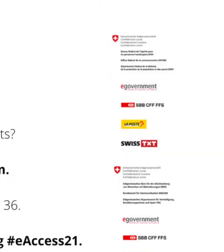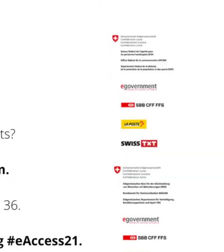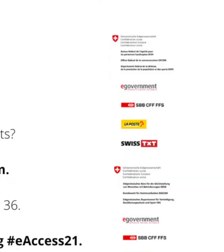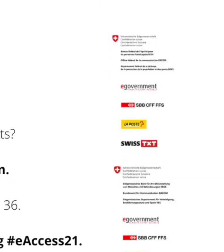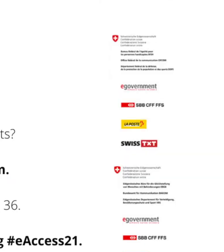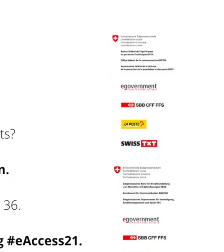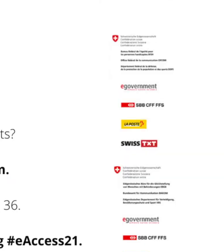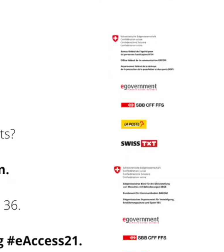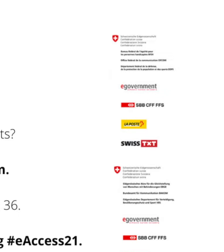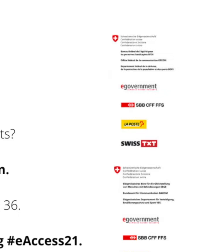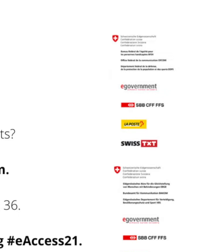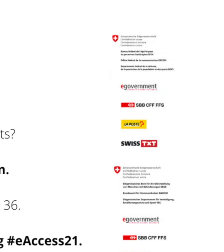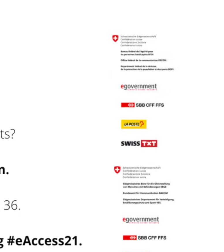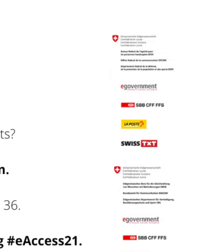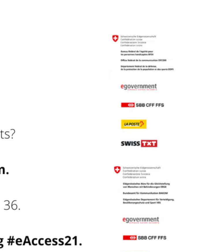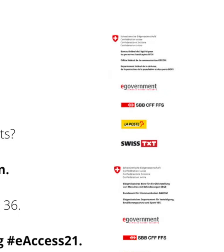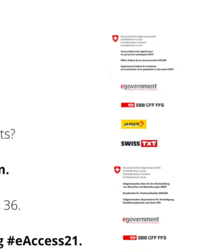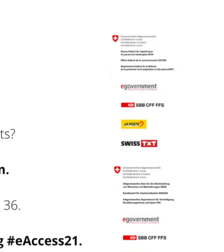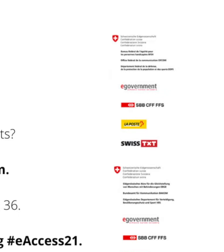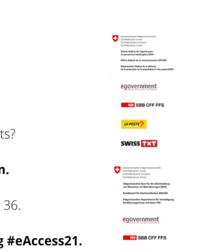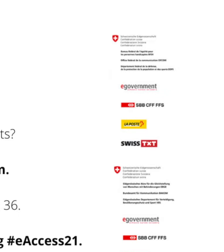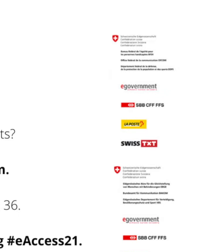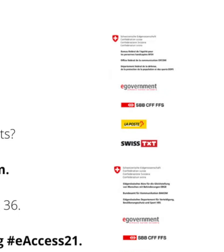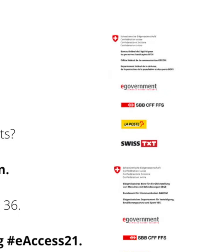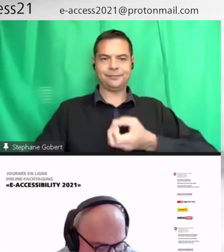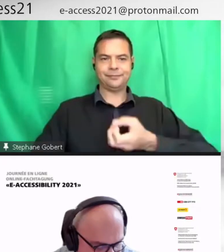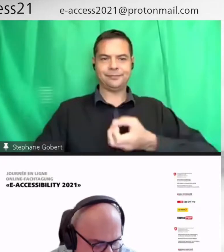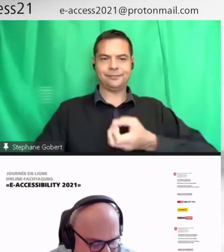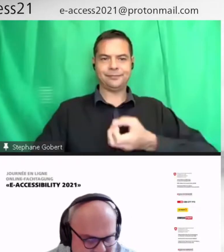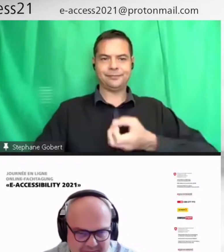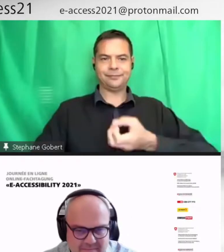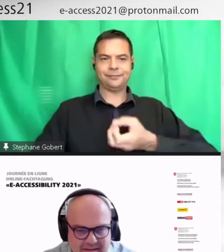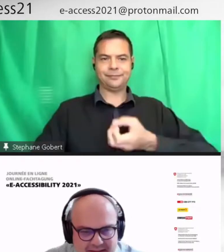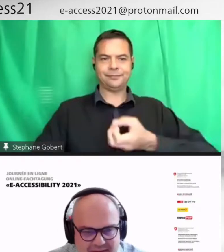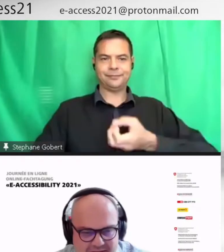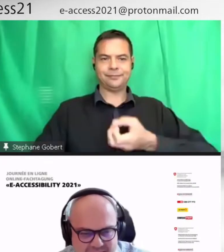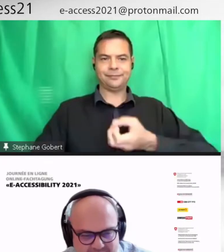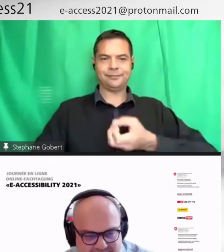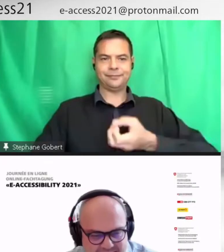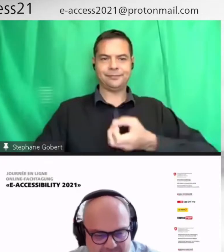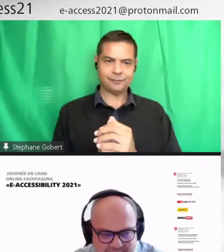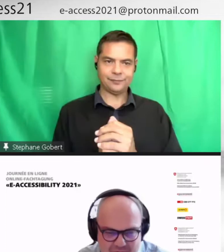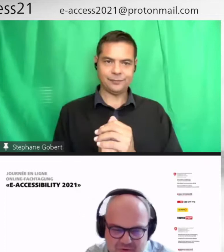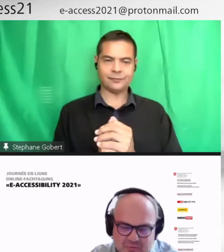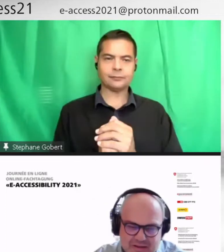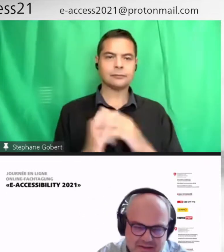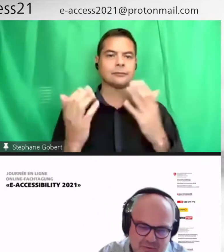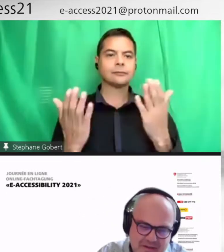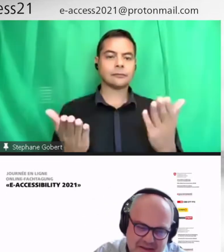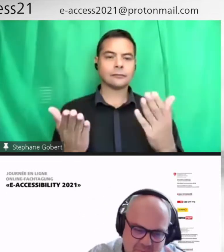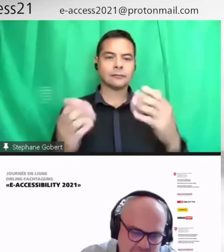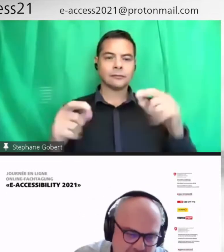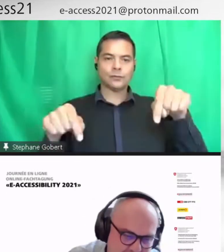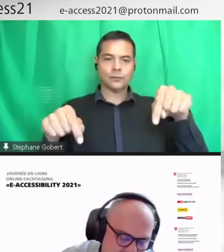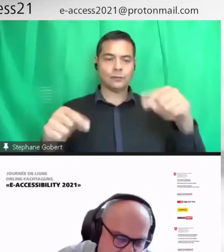Merci beaucoup pour l'invitation. puis, j'attends encore juste l'écran qui va apparaître. C'est un plaisir de parler aujourd'hui d'un